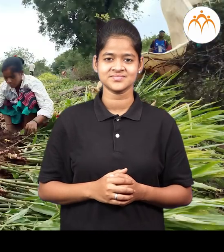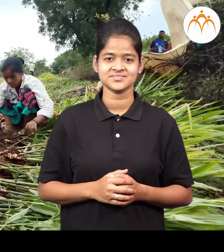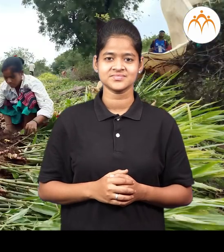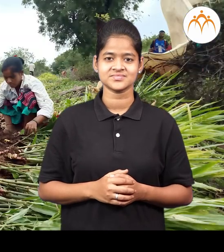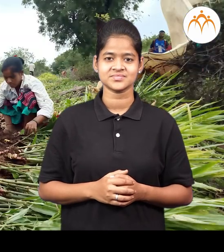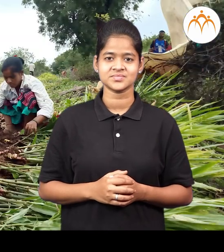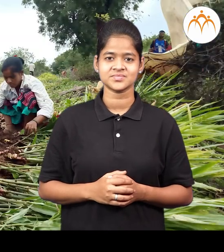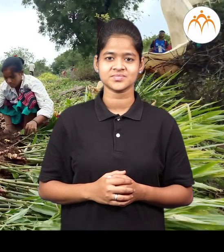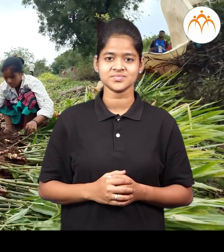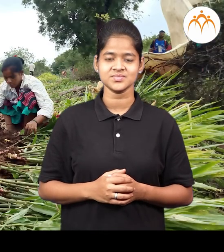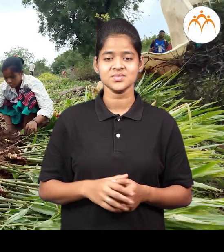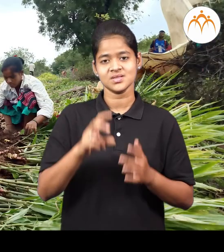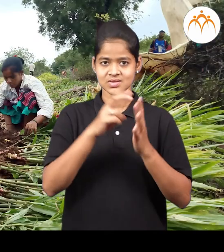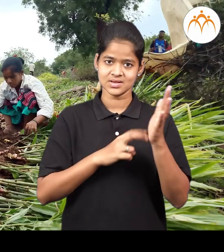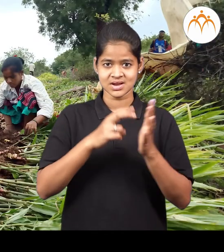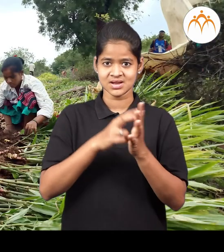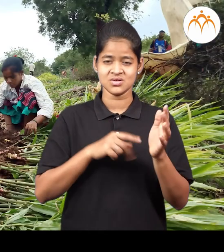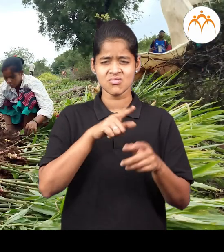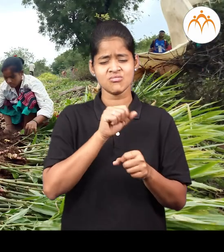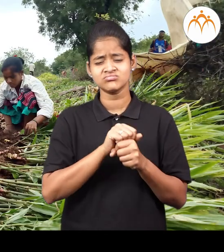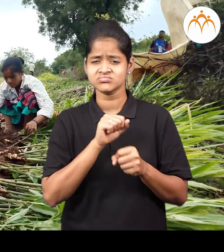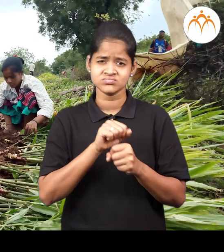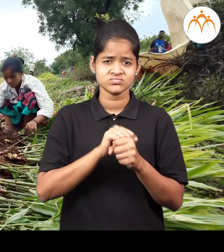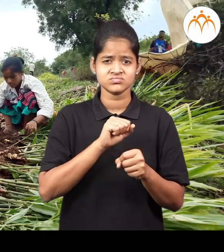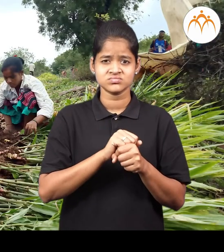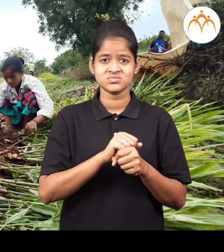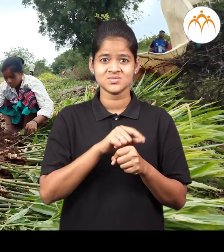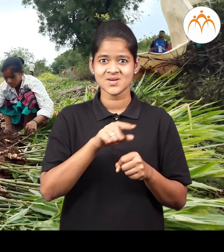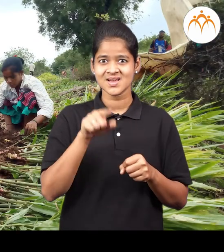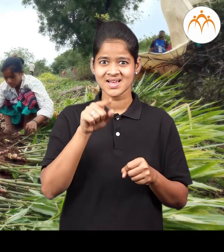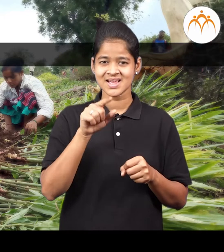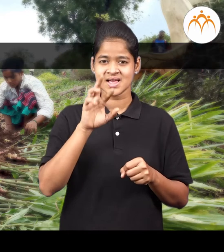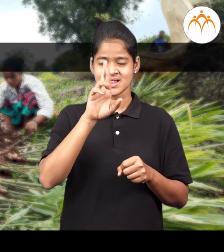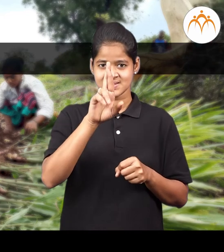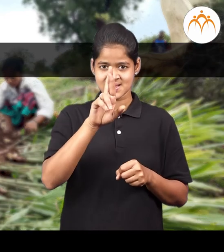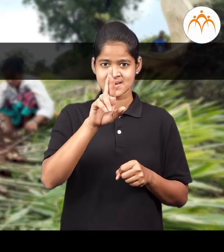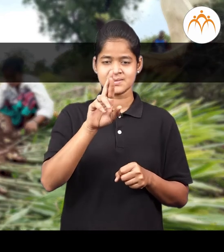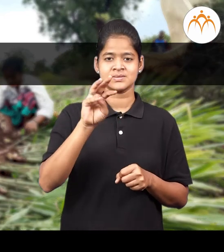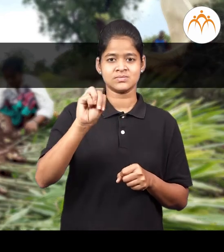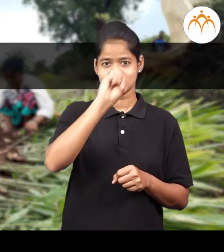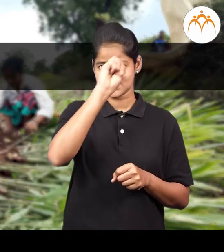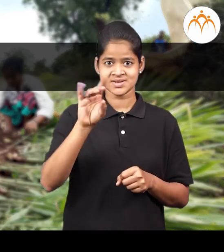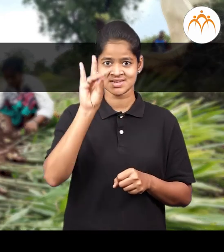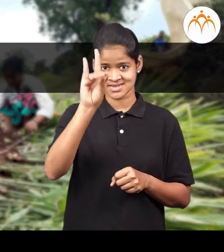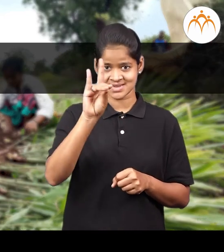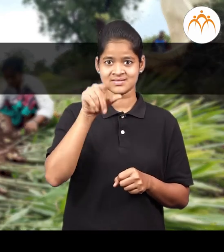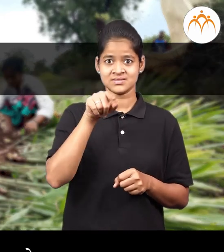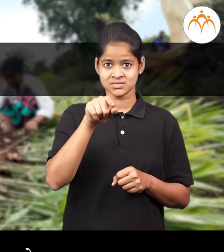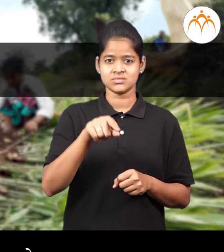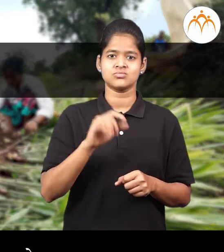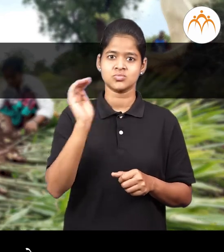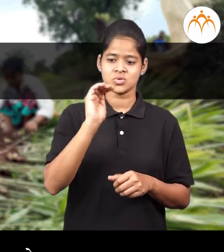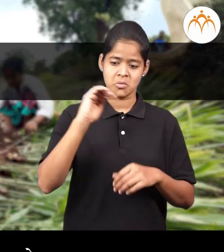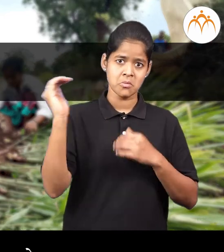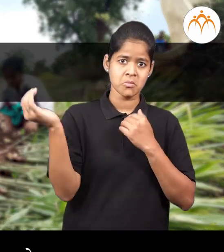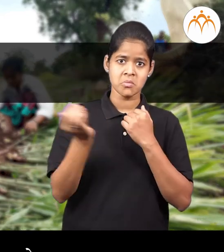शेतात काम करताना रमेशला साप चावला रमेश खुब घाबरला त्याने